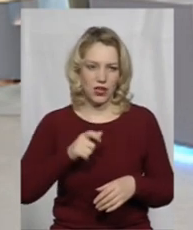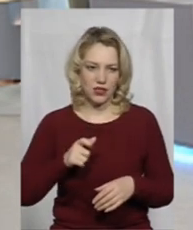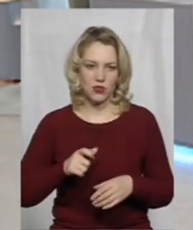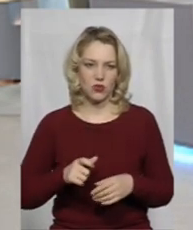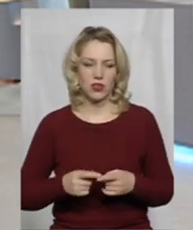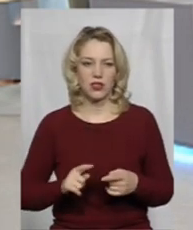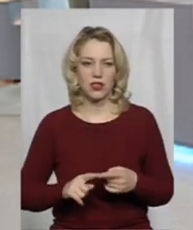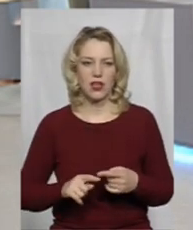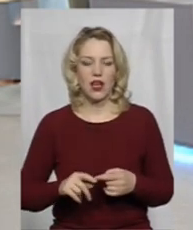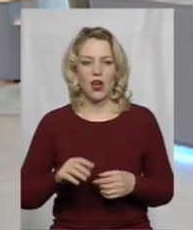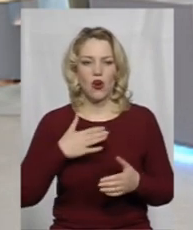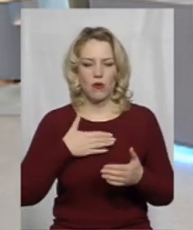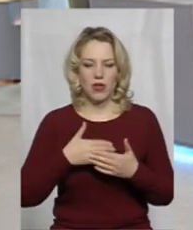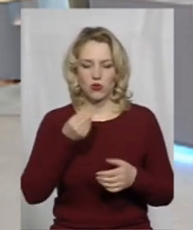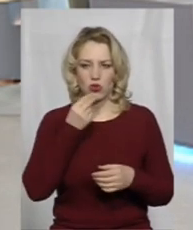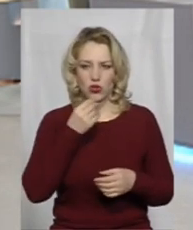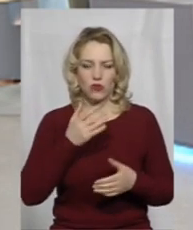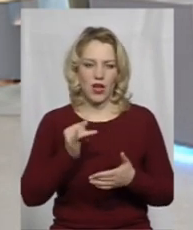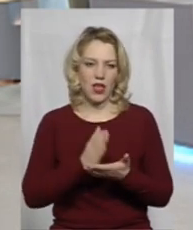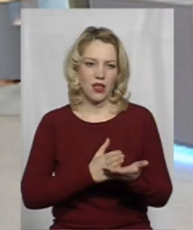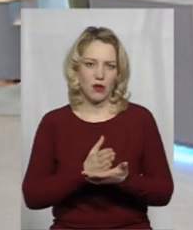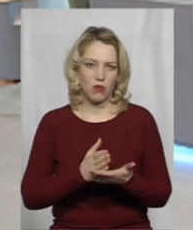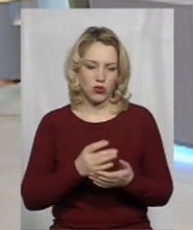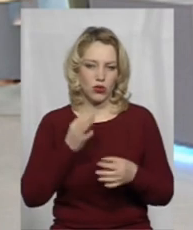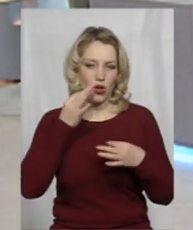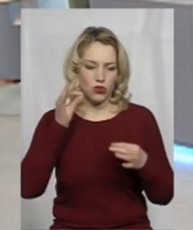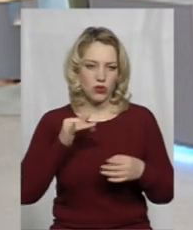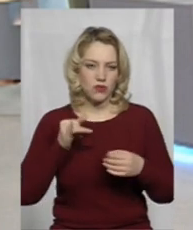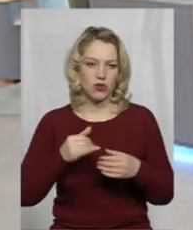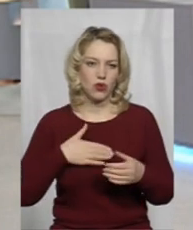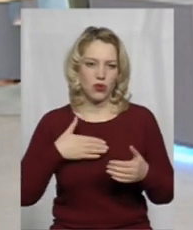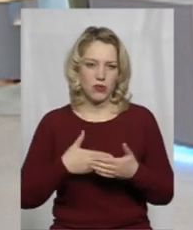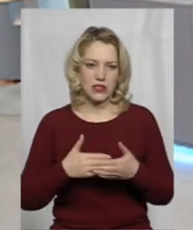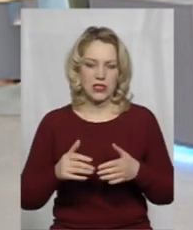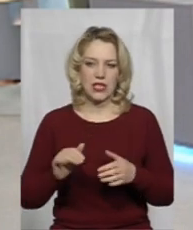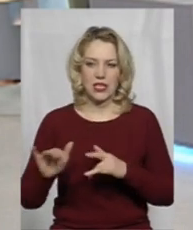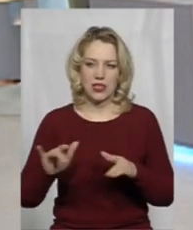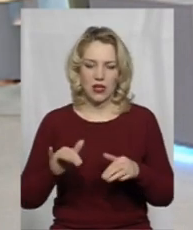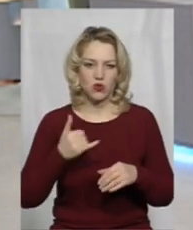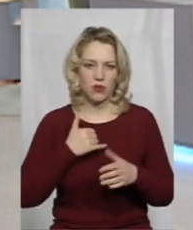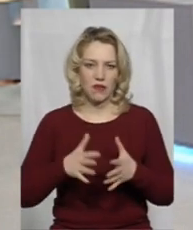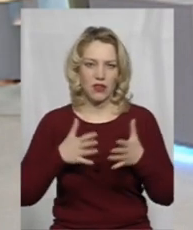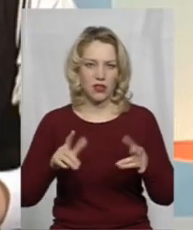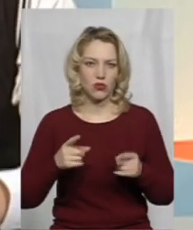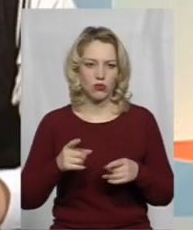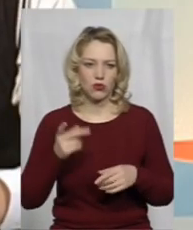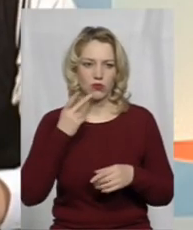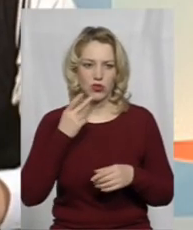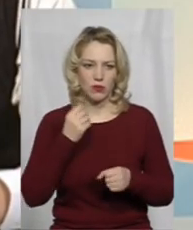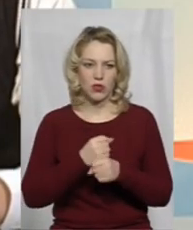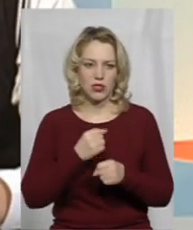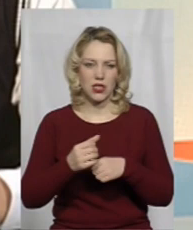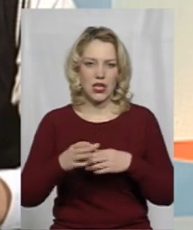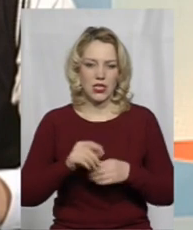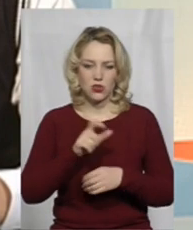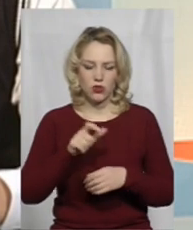торгівлі громадського харчування і послуг. Досвід громадської діяльності в мене великий, тому що постійно працюємо з людьми,